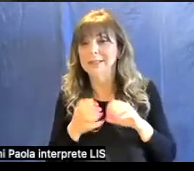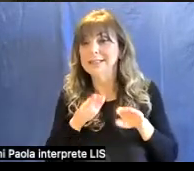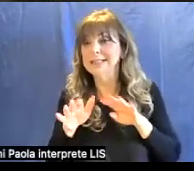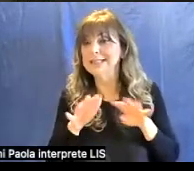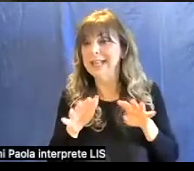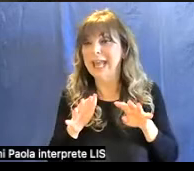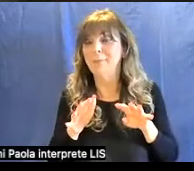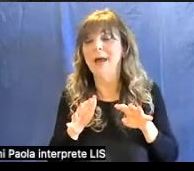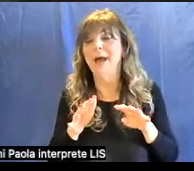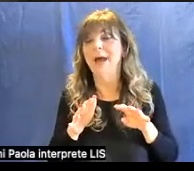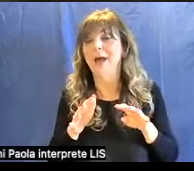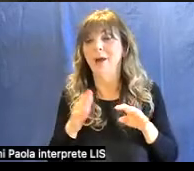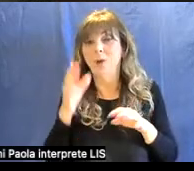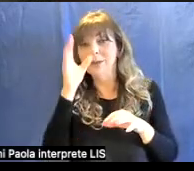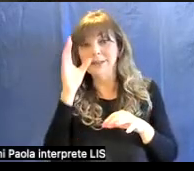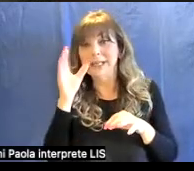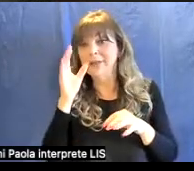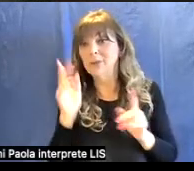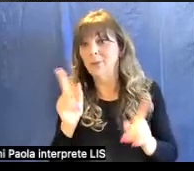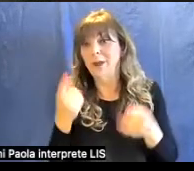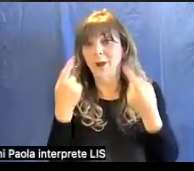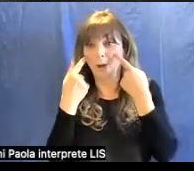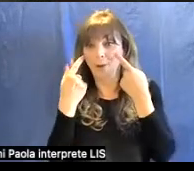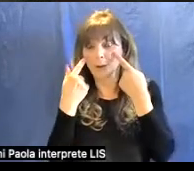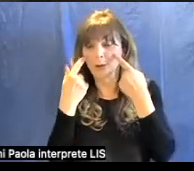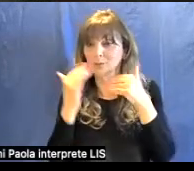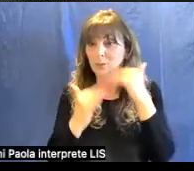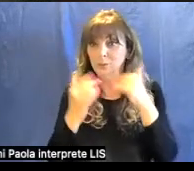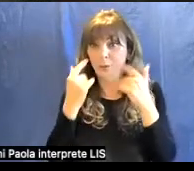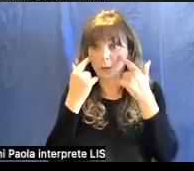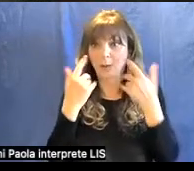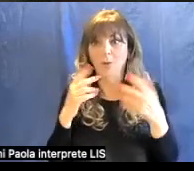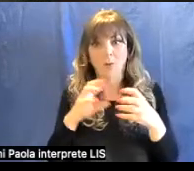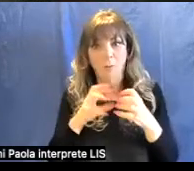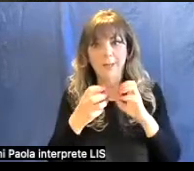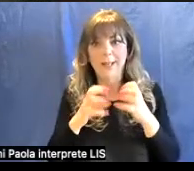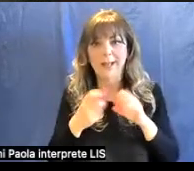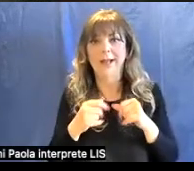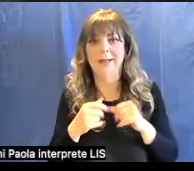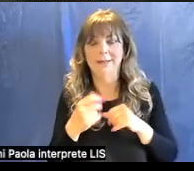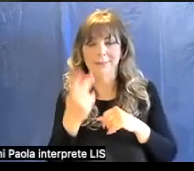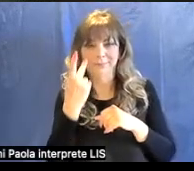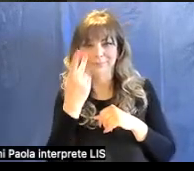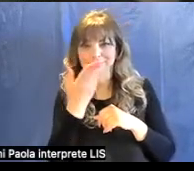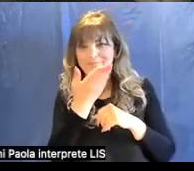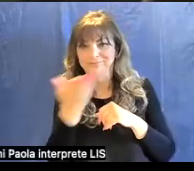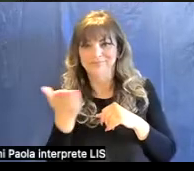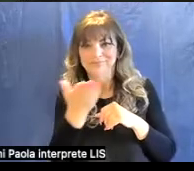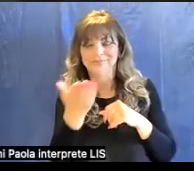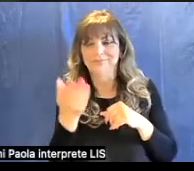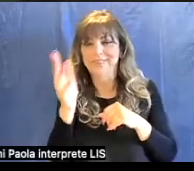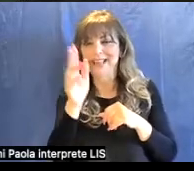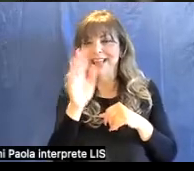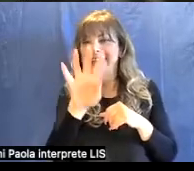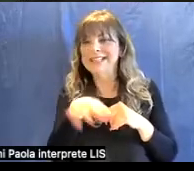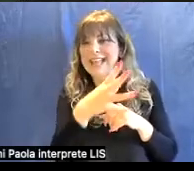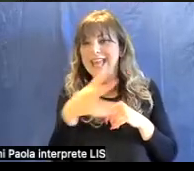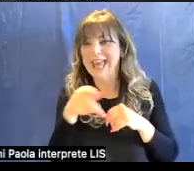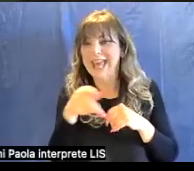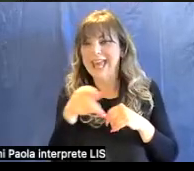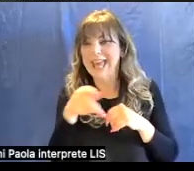è dato dagli occhi. La struttura dell'occhio è molto complessa, come si può vedere da questo schema che ne